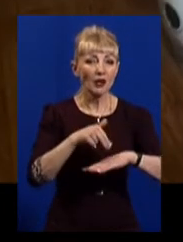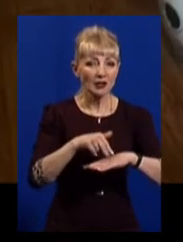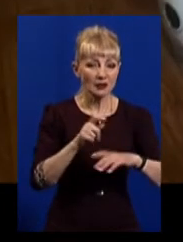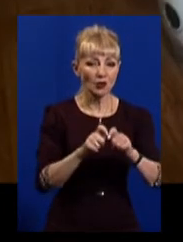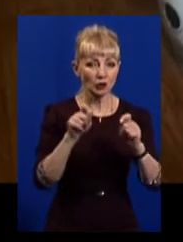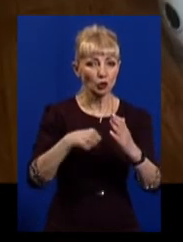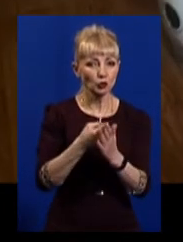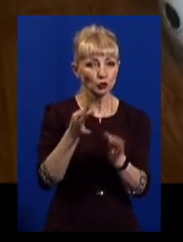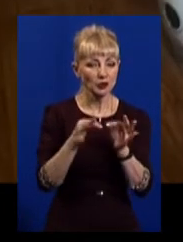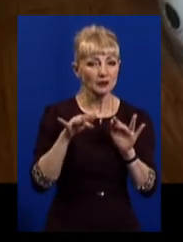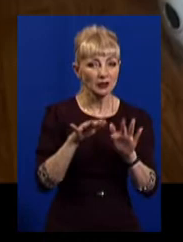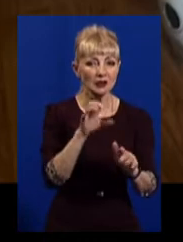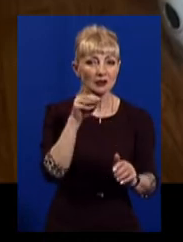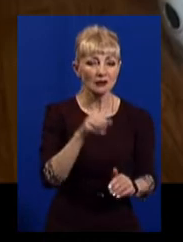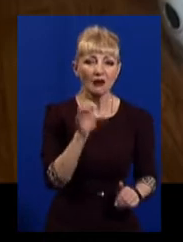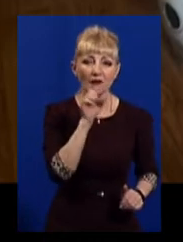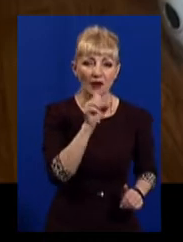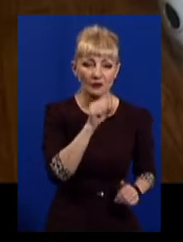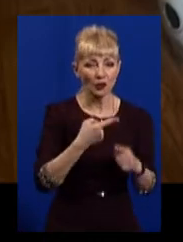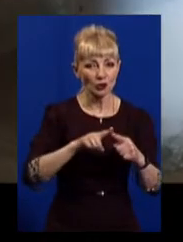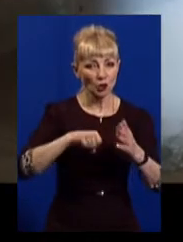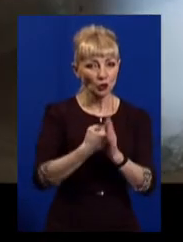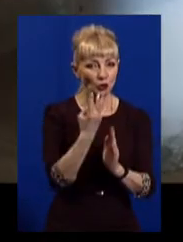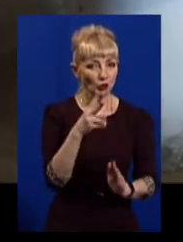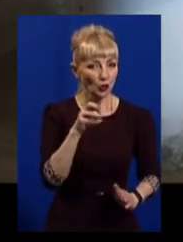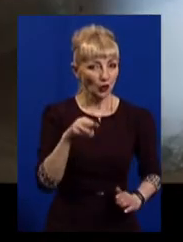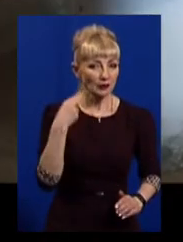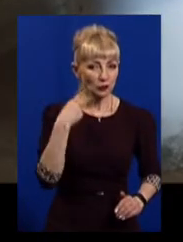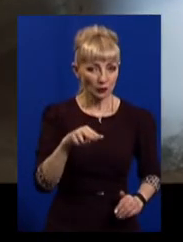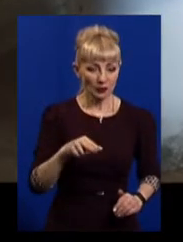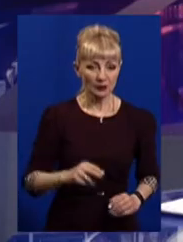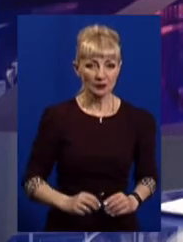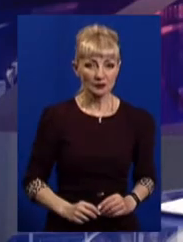відкрили кримінальне провадження за статтею «Крадіжка» – це до трьох років ув'язнення.